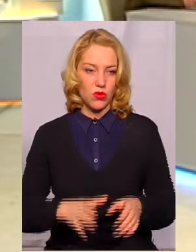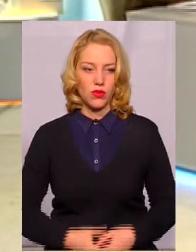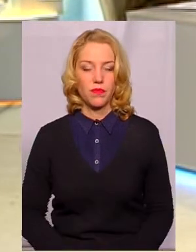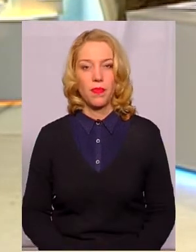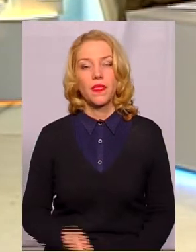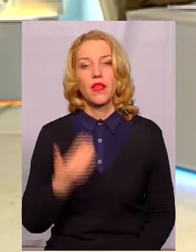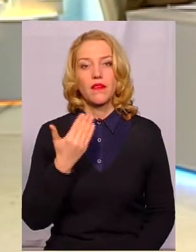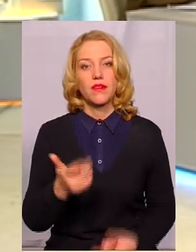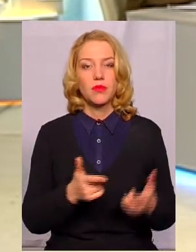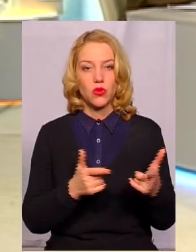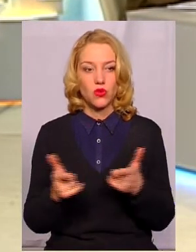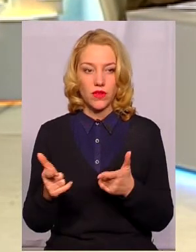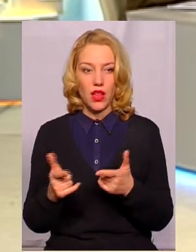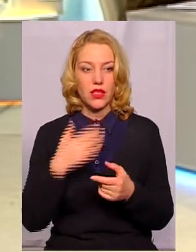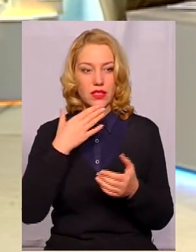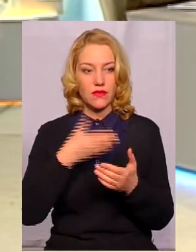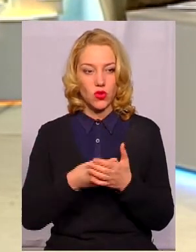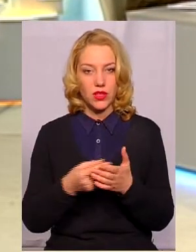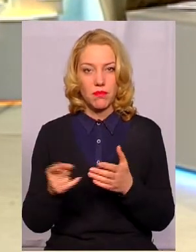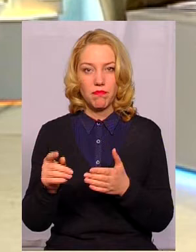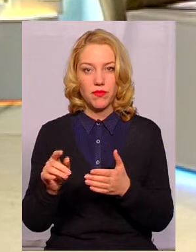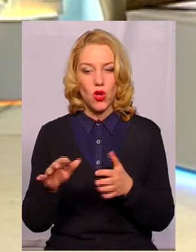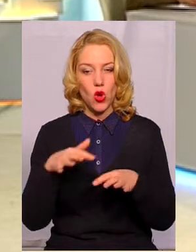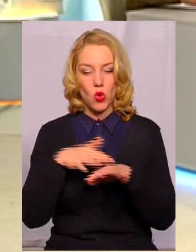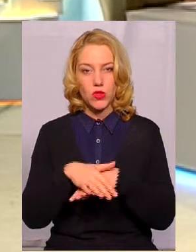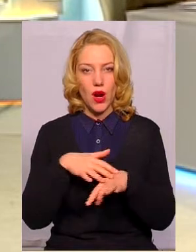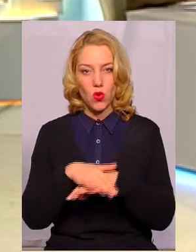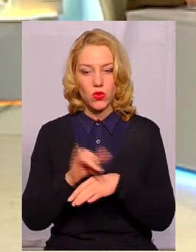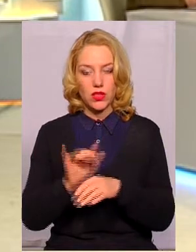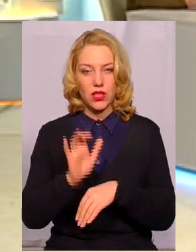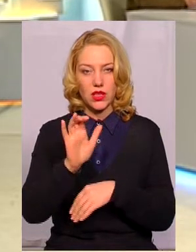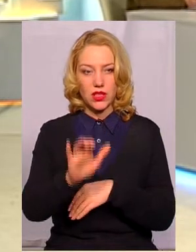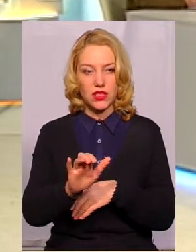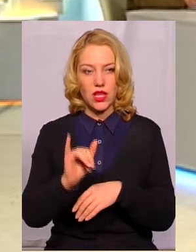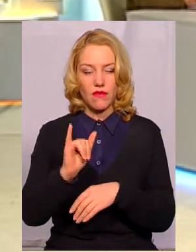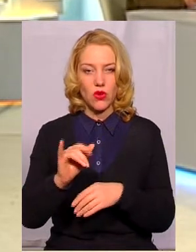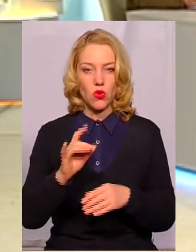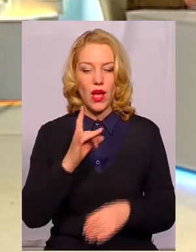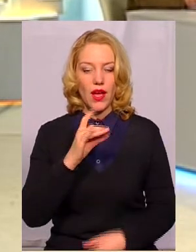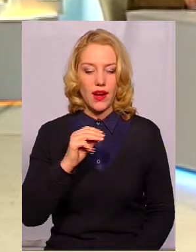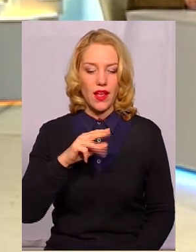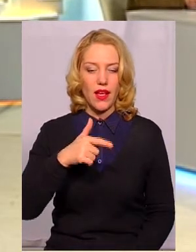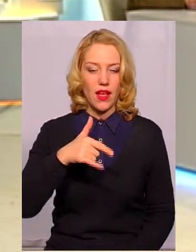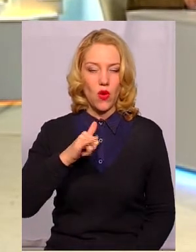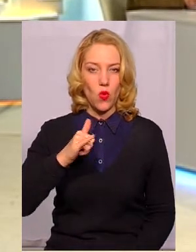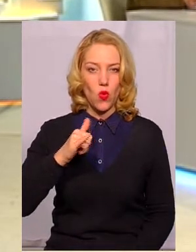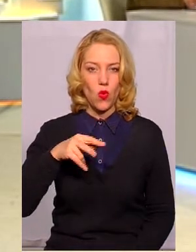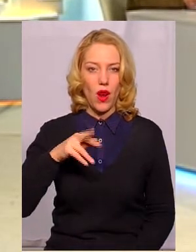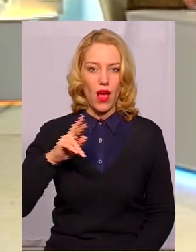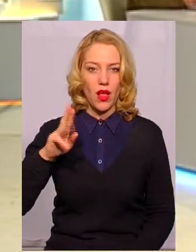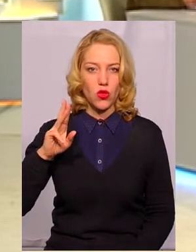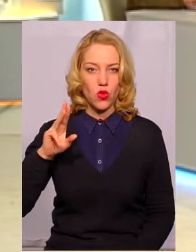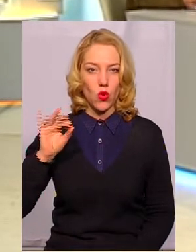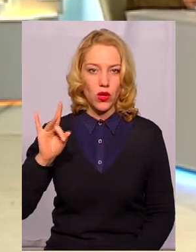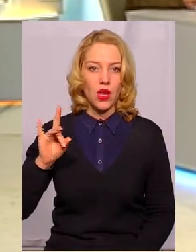Ви підготували свої розрахунки і надіслали їх у регулятору. Вони були